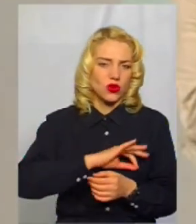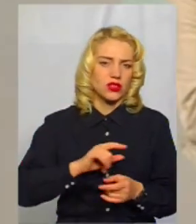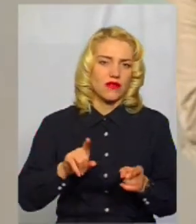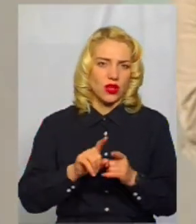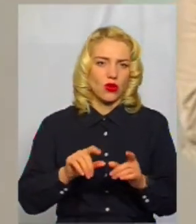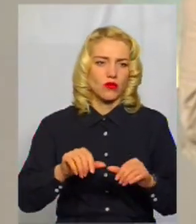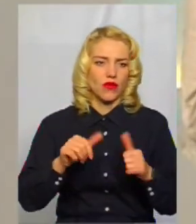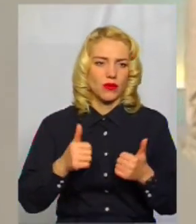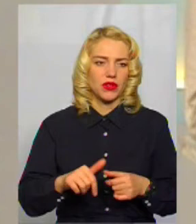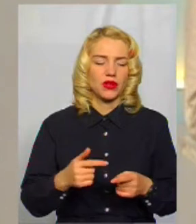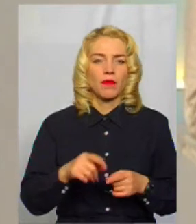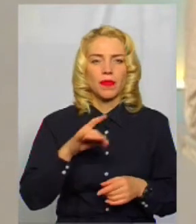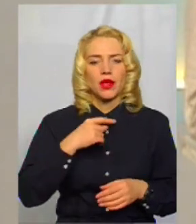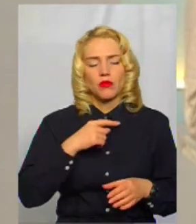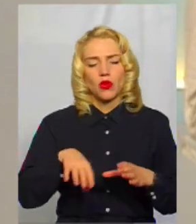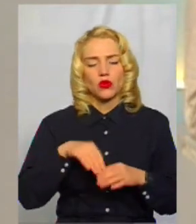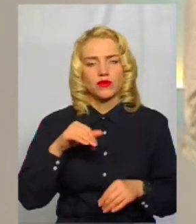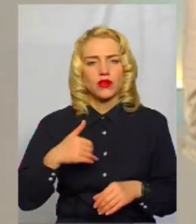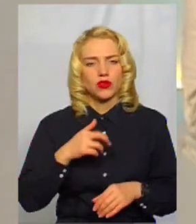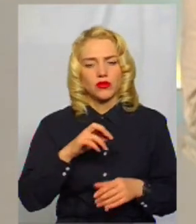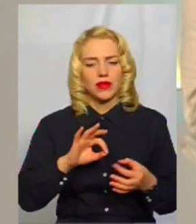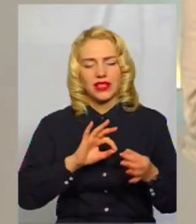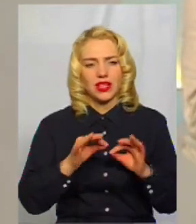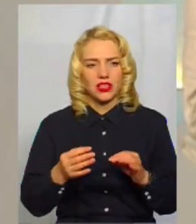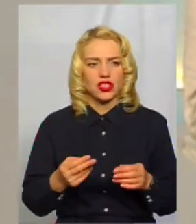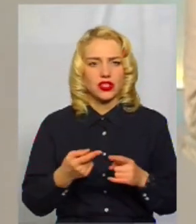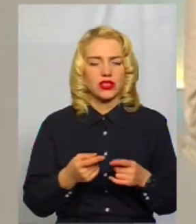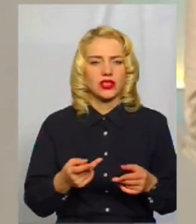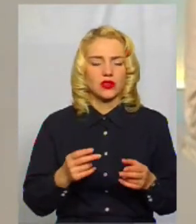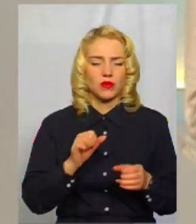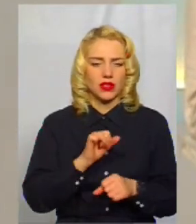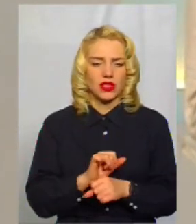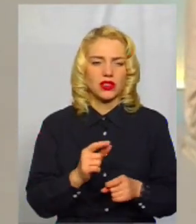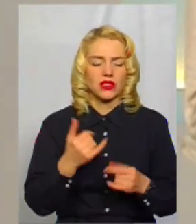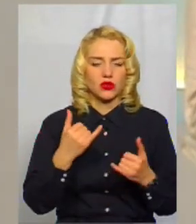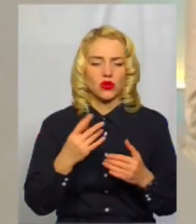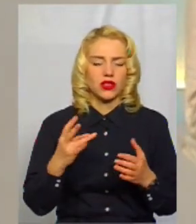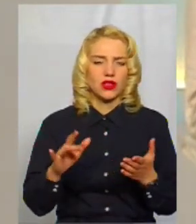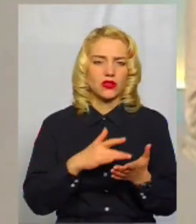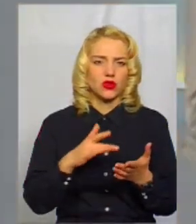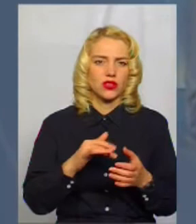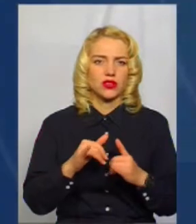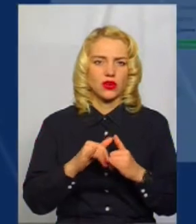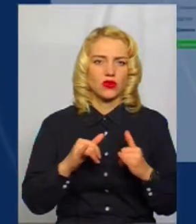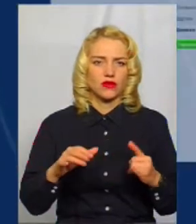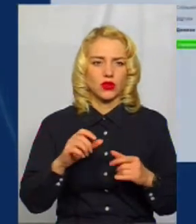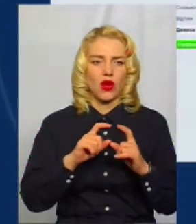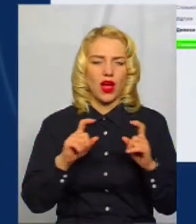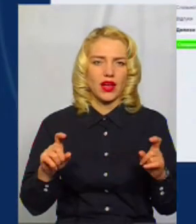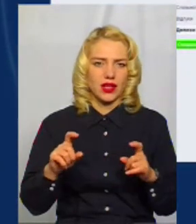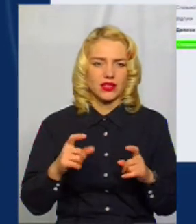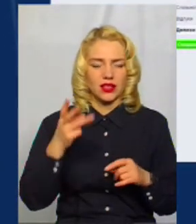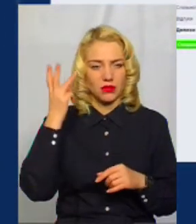голосування. Хотів запинитися зараз щось детальніше, тому що сьогодні на сторінці Агенції розвитку Хмельницького, зараз ми побачимо